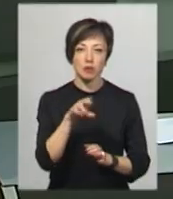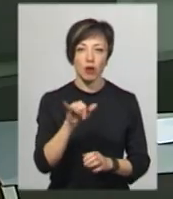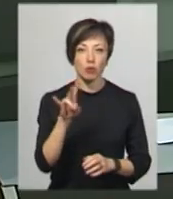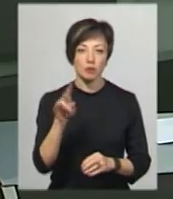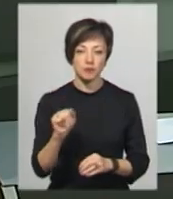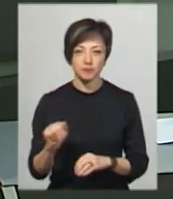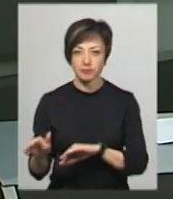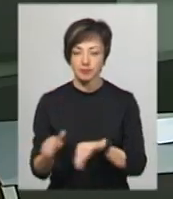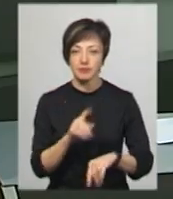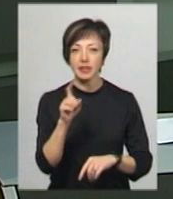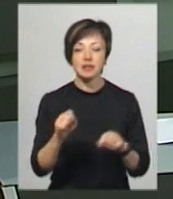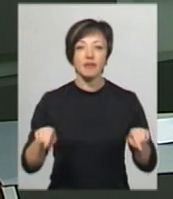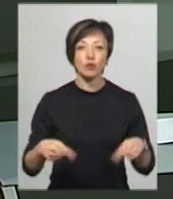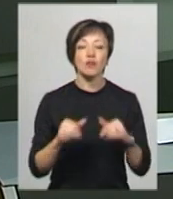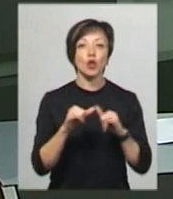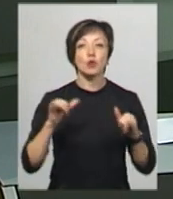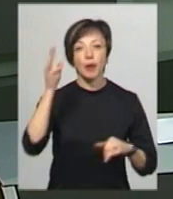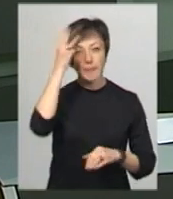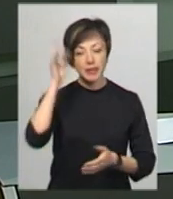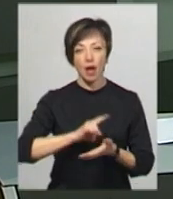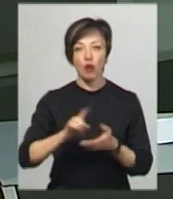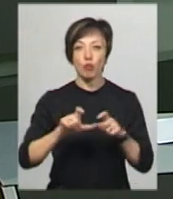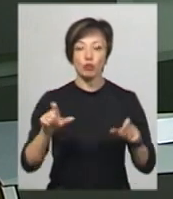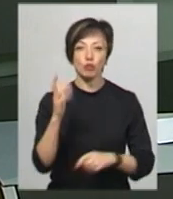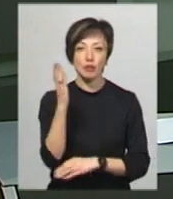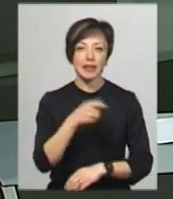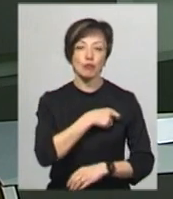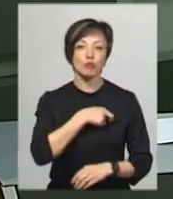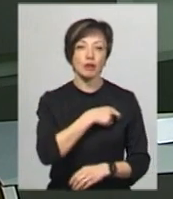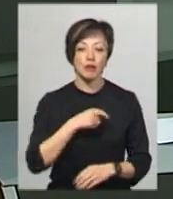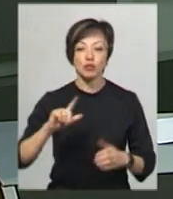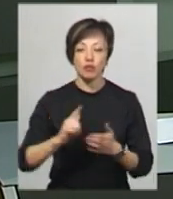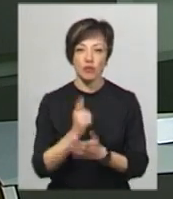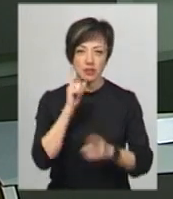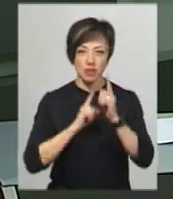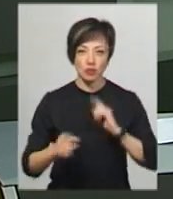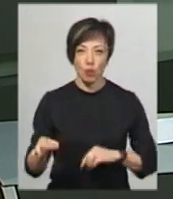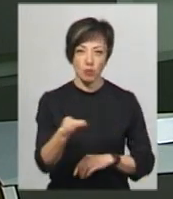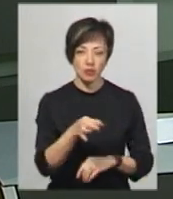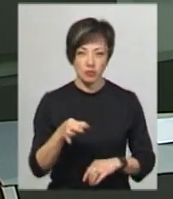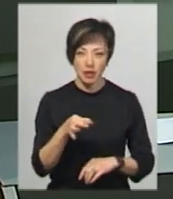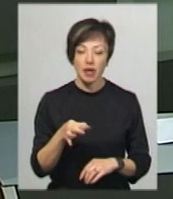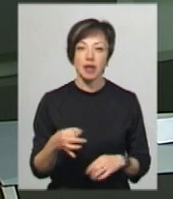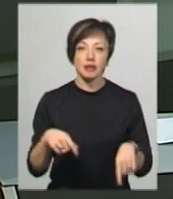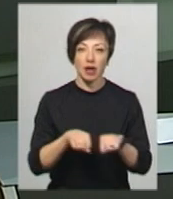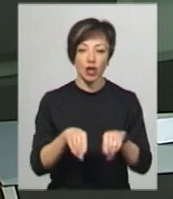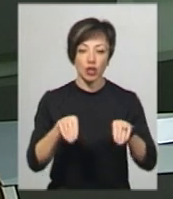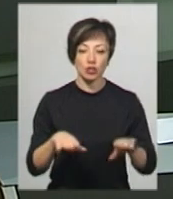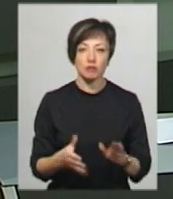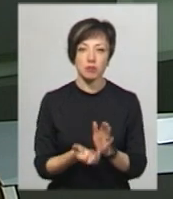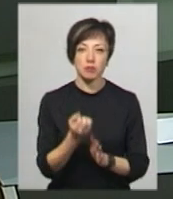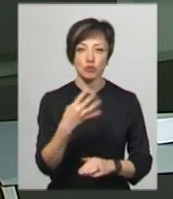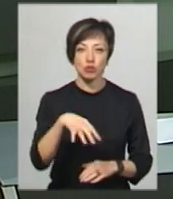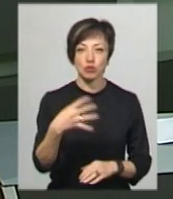За відновлення та розвиток Хмельницького аеропорту проголосували депутати на чергові сесії обласної ради. Таке рішення підтримали